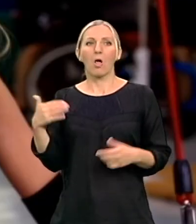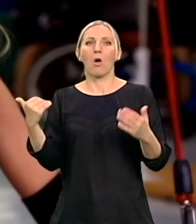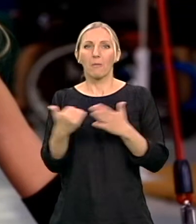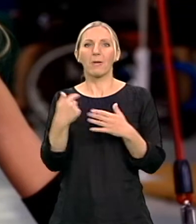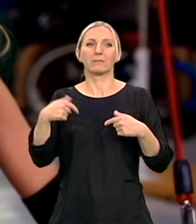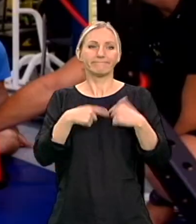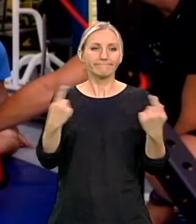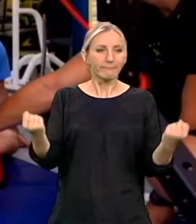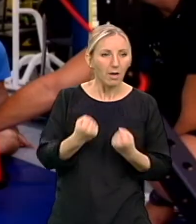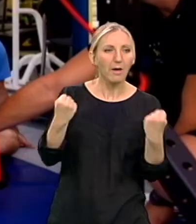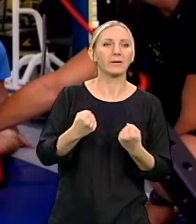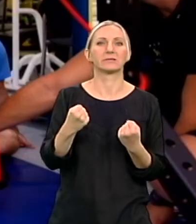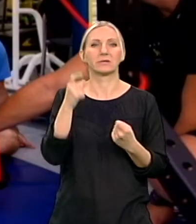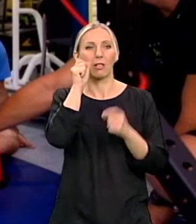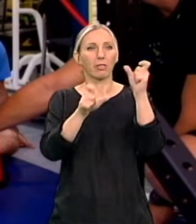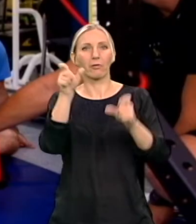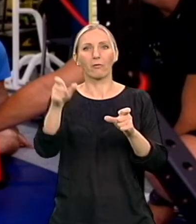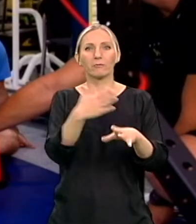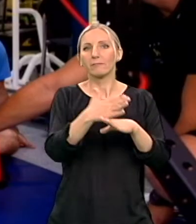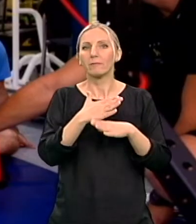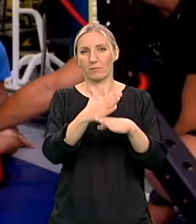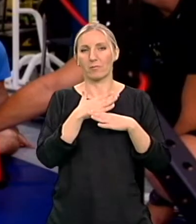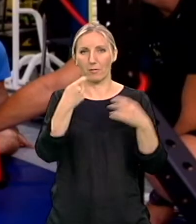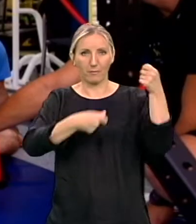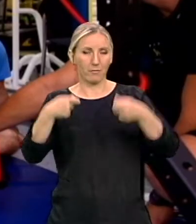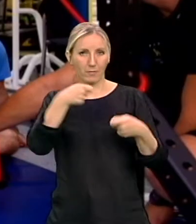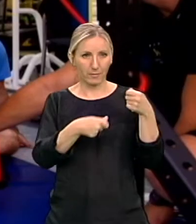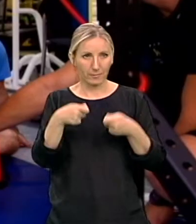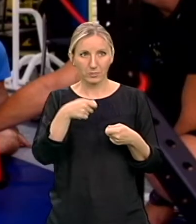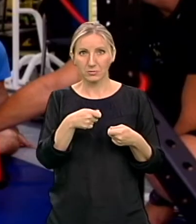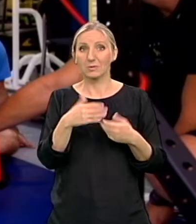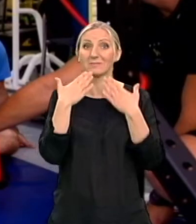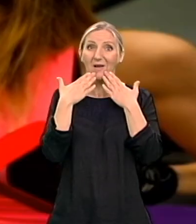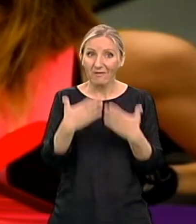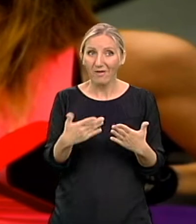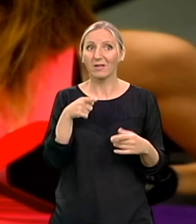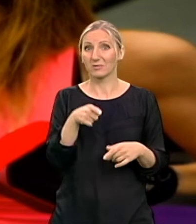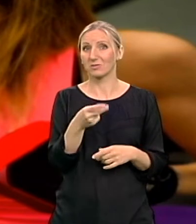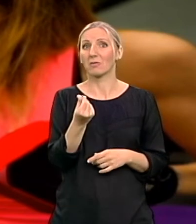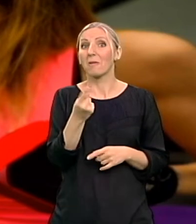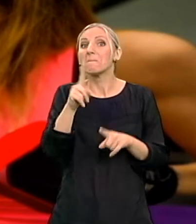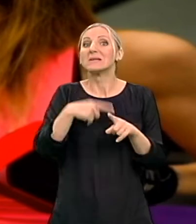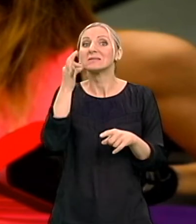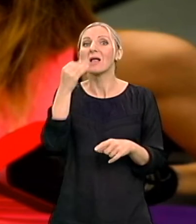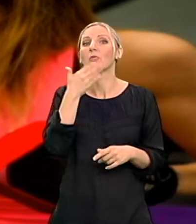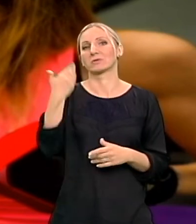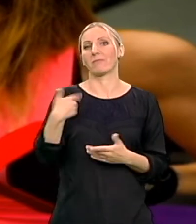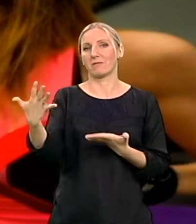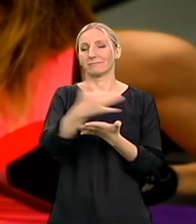svarno koji su onako nesebično pomogli i ja sam zahvaljujući tome otišla sa novcem za mesec dana.